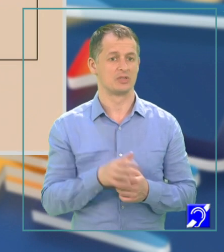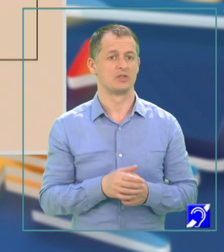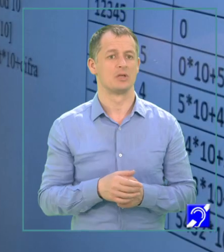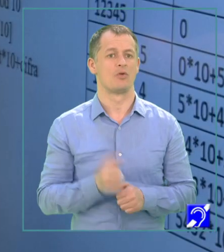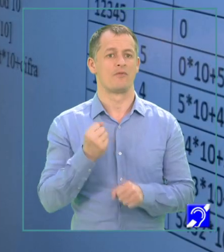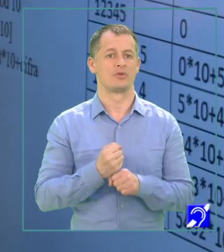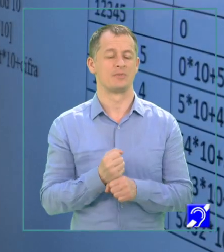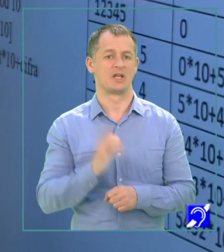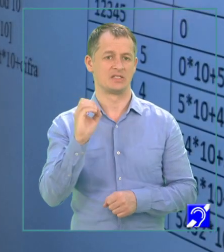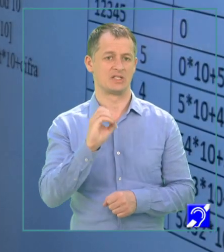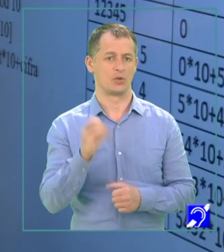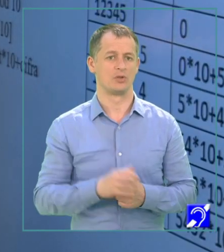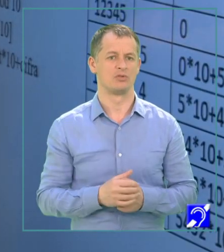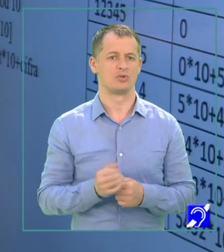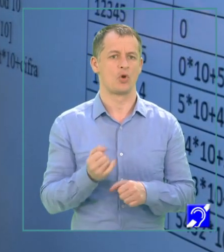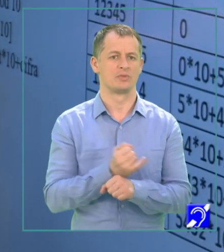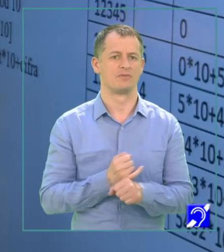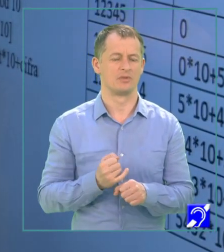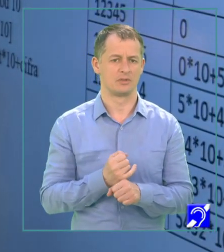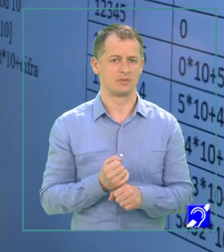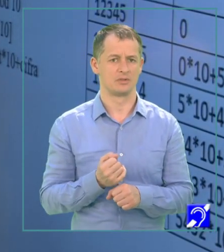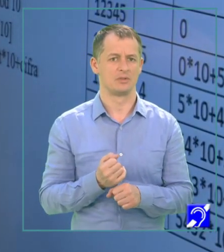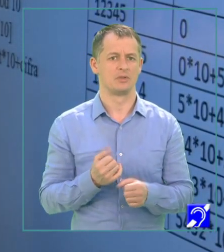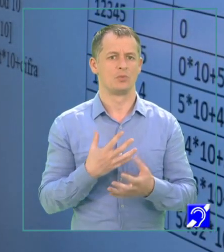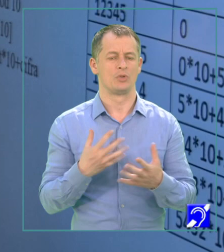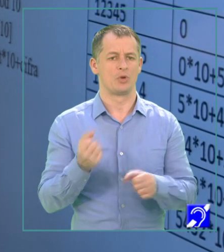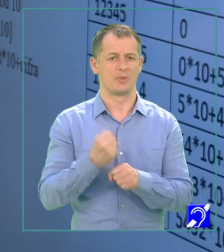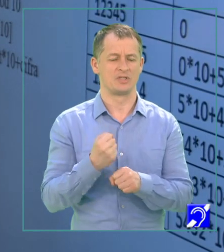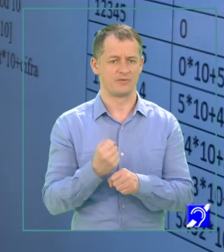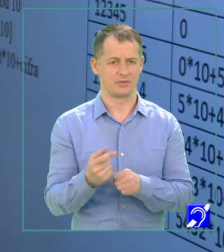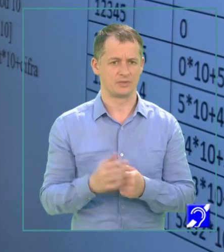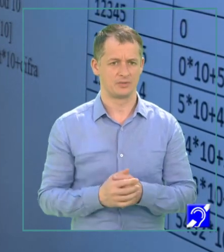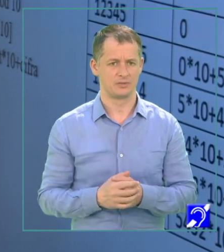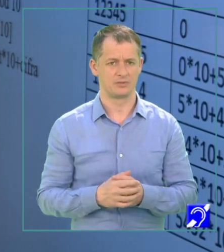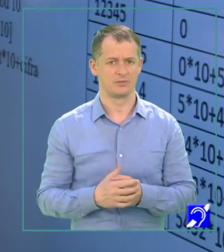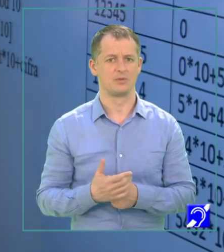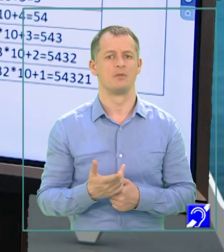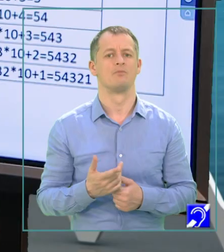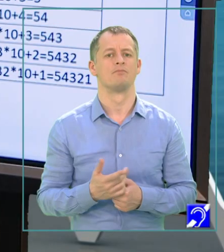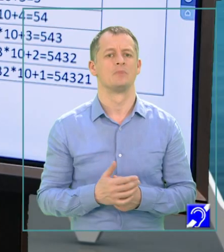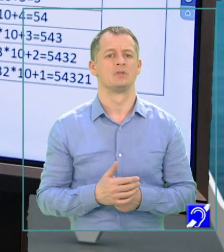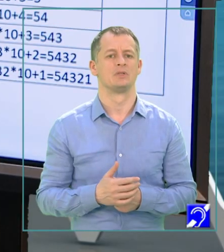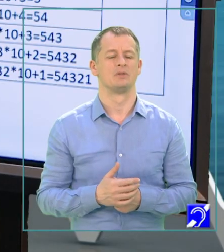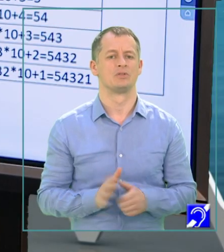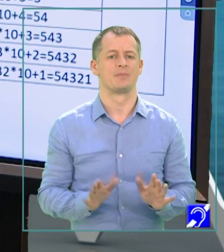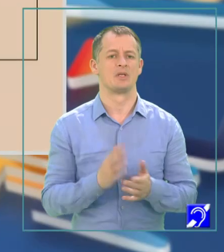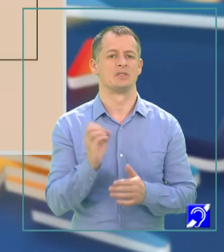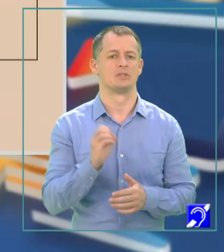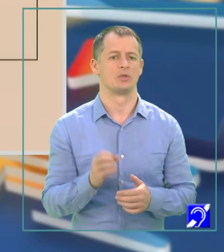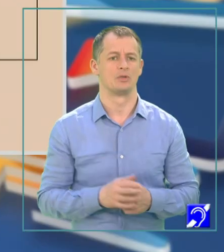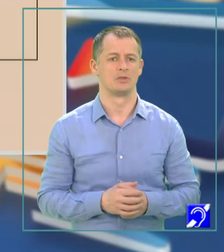inițializăm de la 0. Observăm că multe din operațiile care se execută pe cifrele unui număr presupune inițializări de la 0.